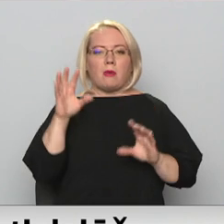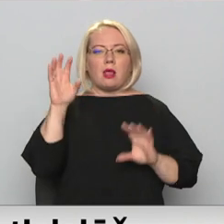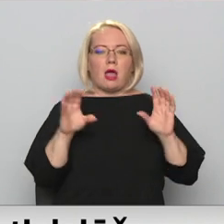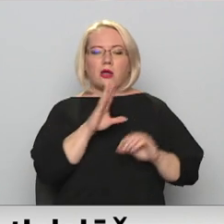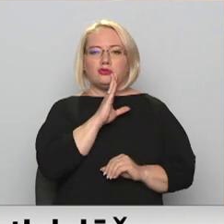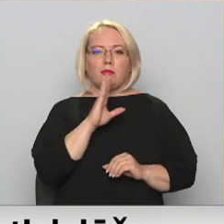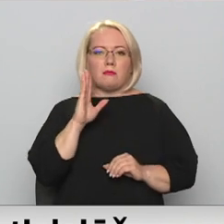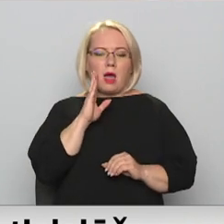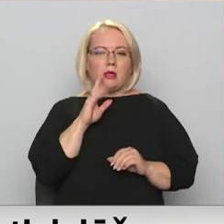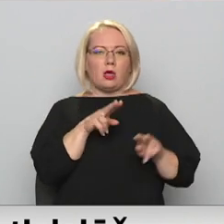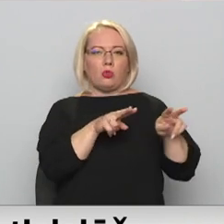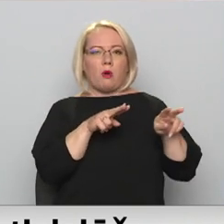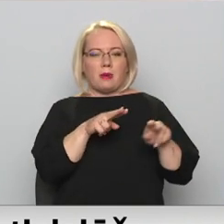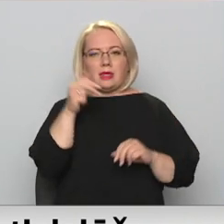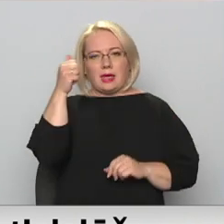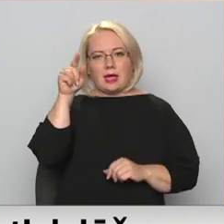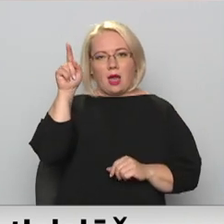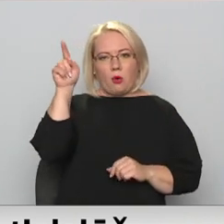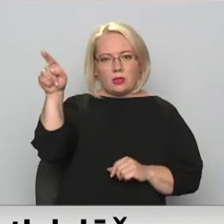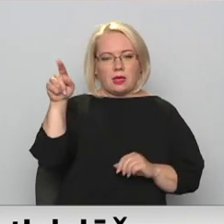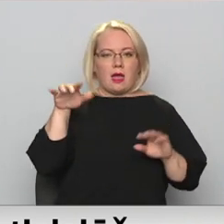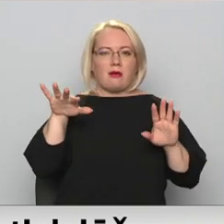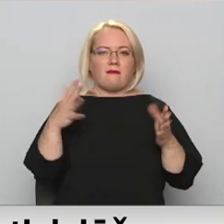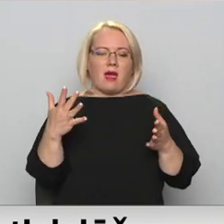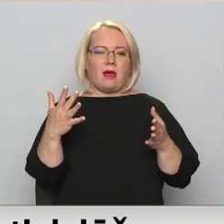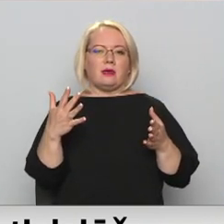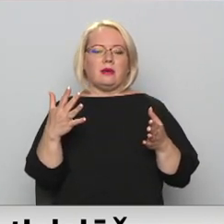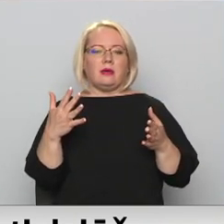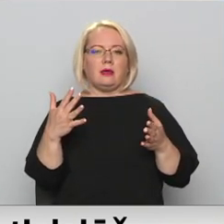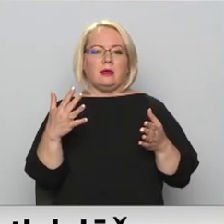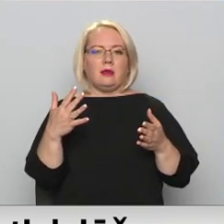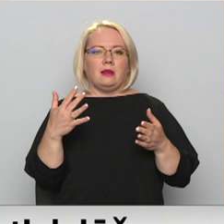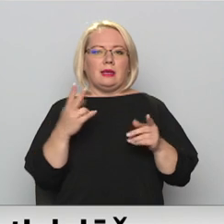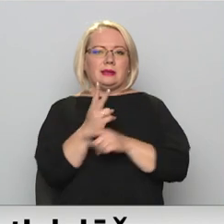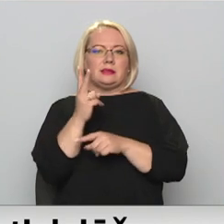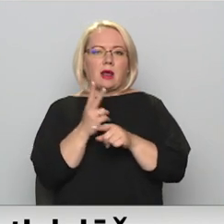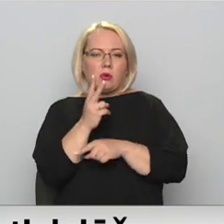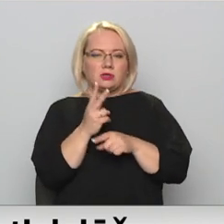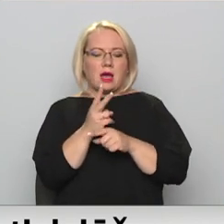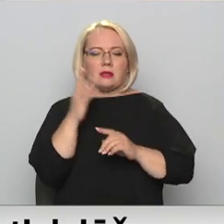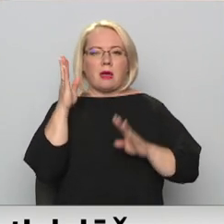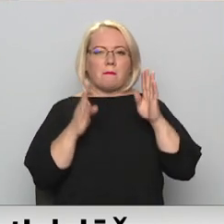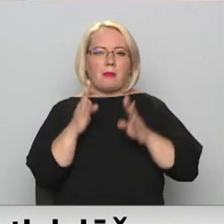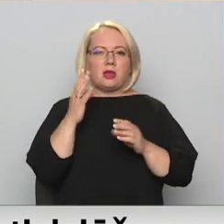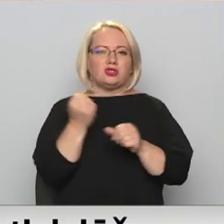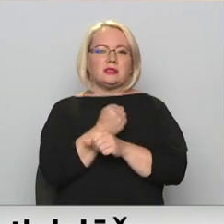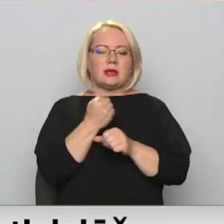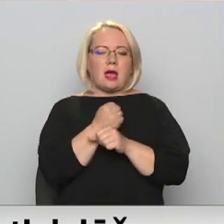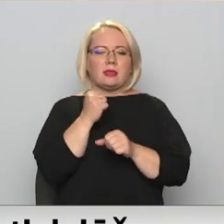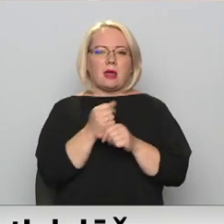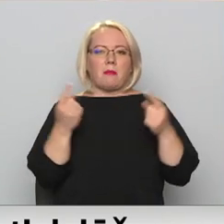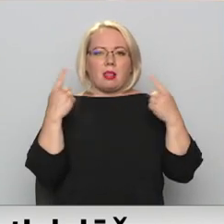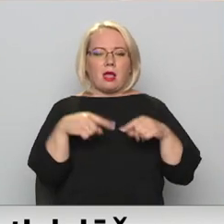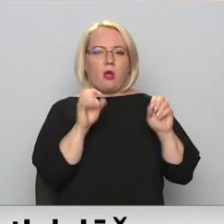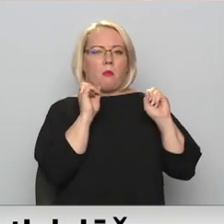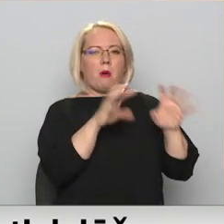māte ir nomedīta kaut kur igaunijas pusē vai tikpat labi iztraucēta mežistrādes darbu laikā un pamet uz